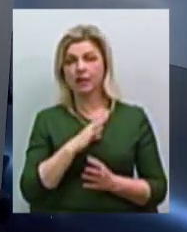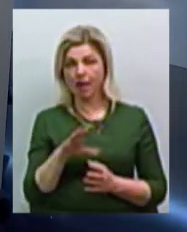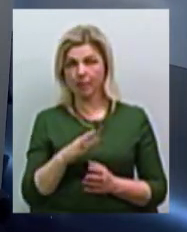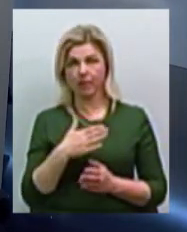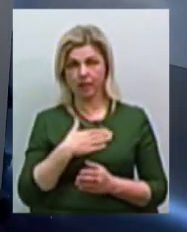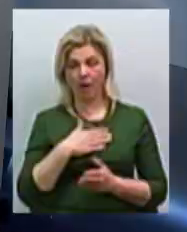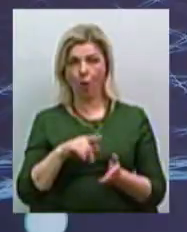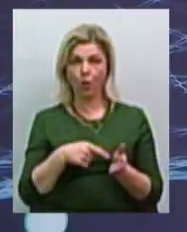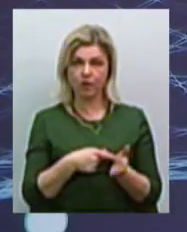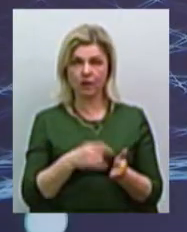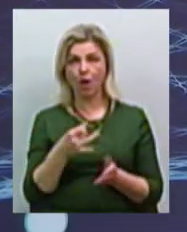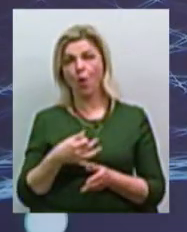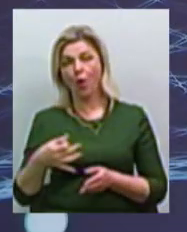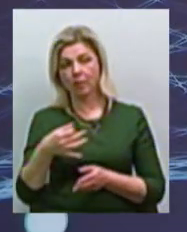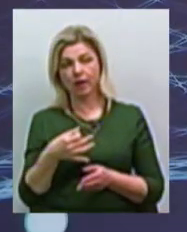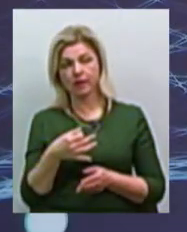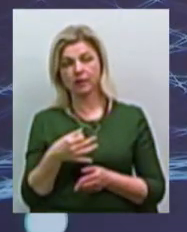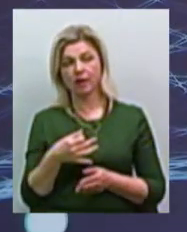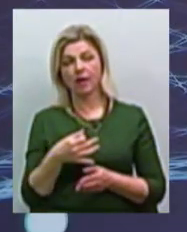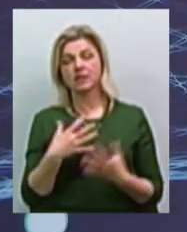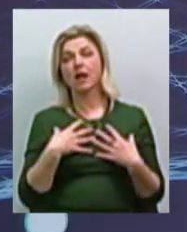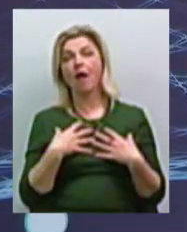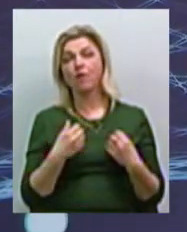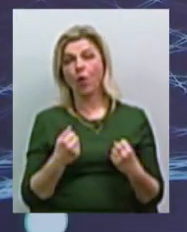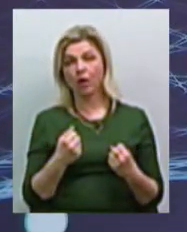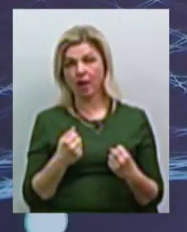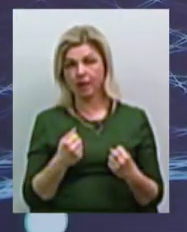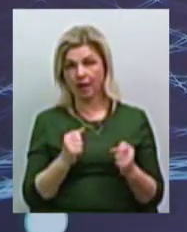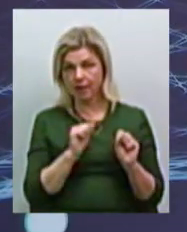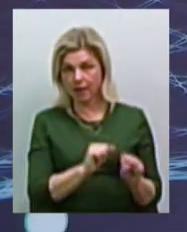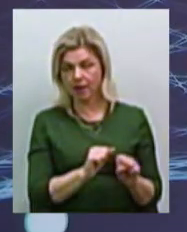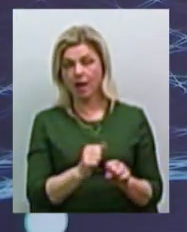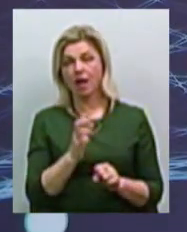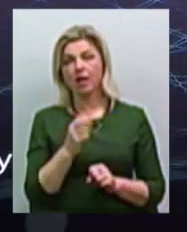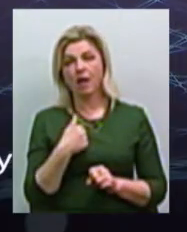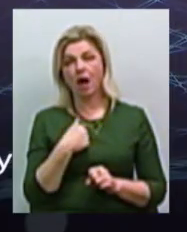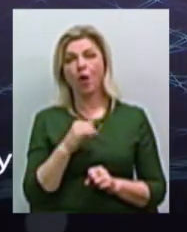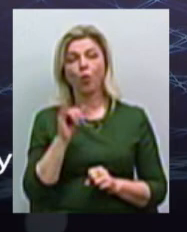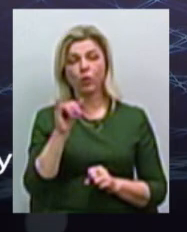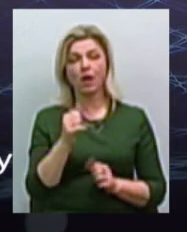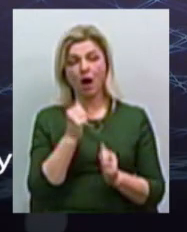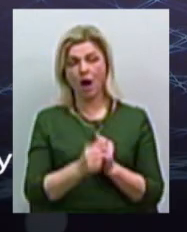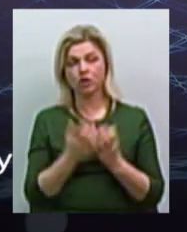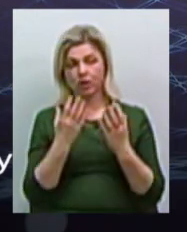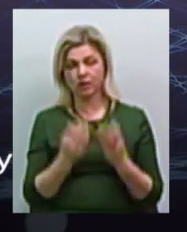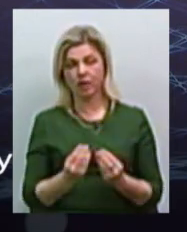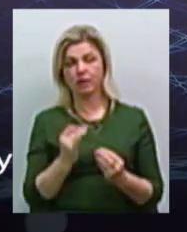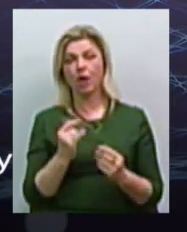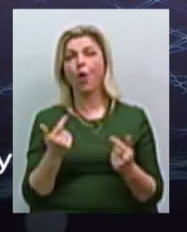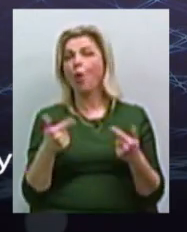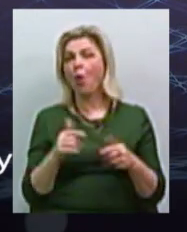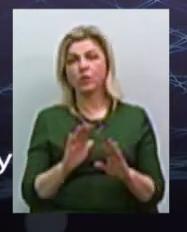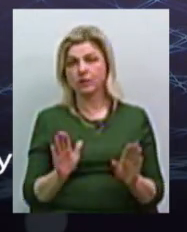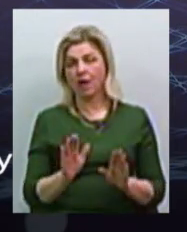і обласне здравоохоронення, я у них постійно, кожен день не гості, а